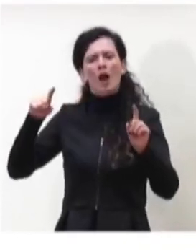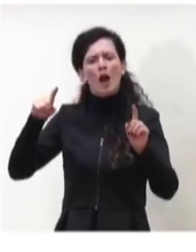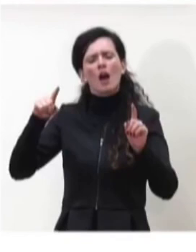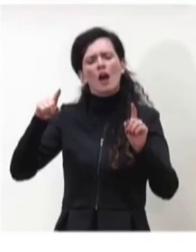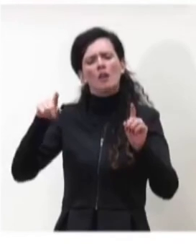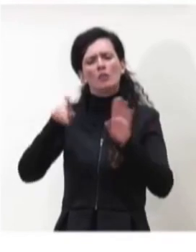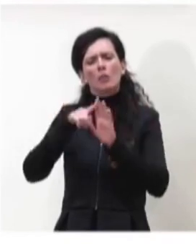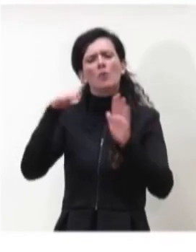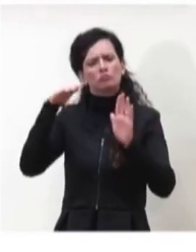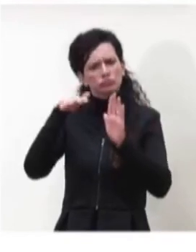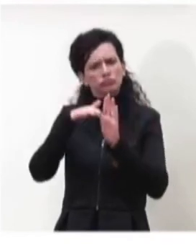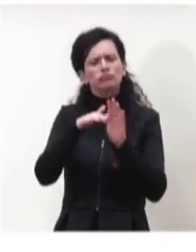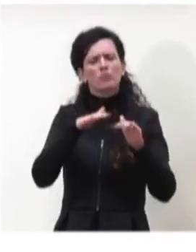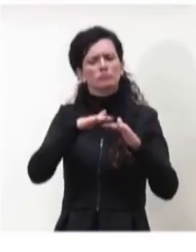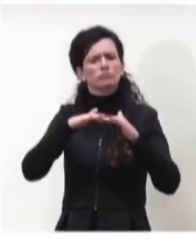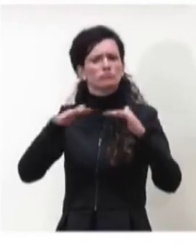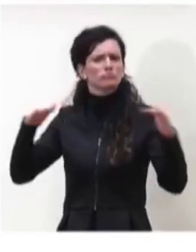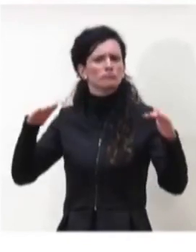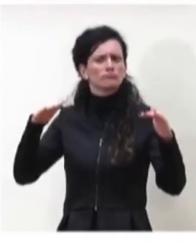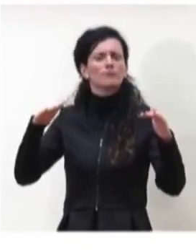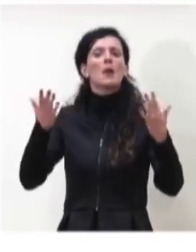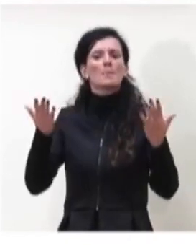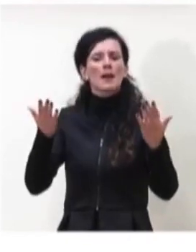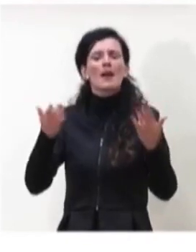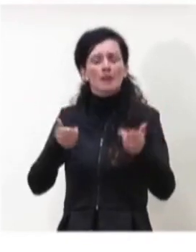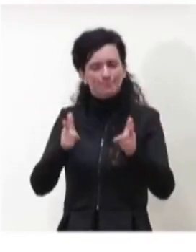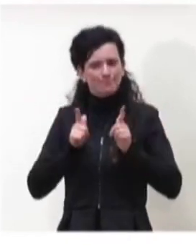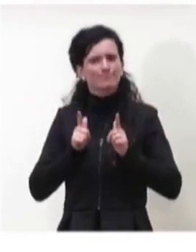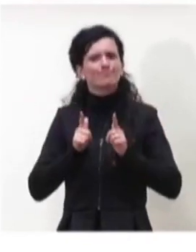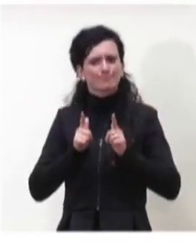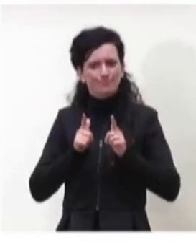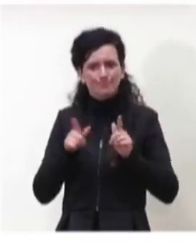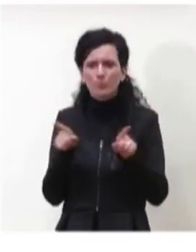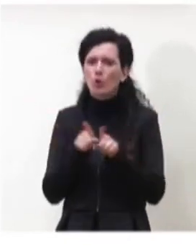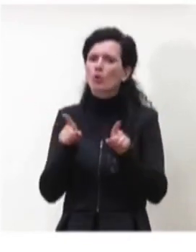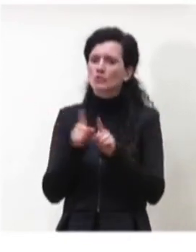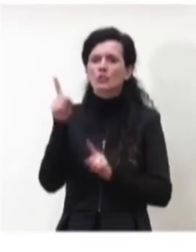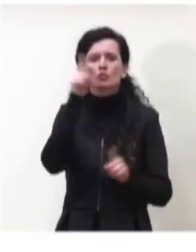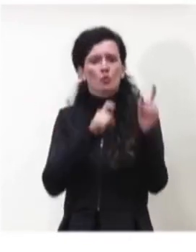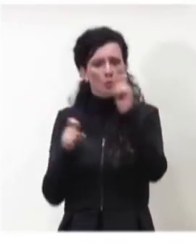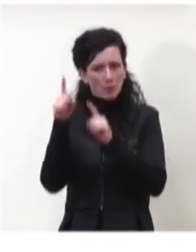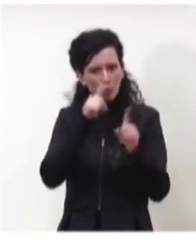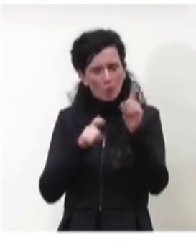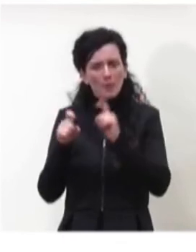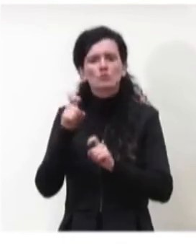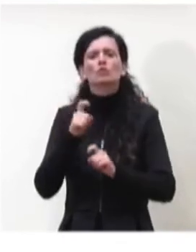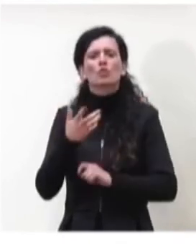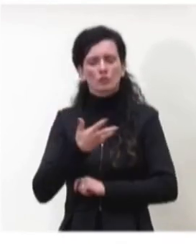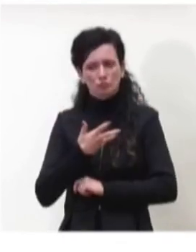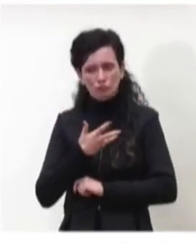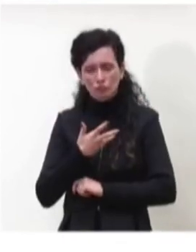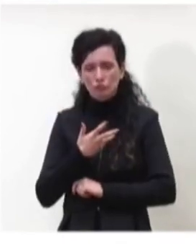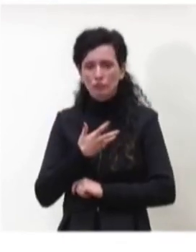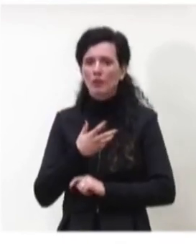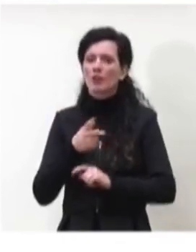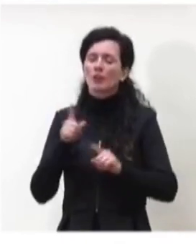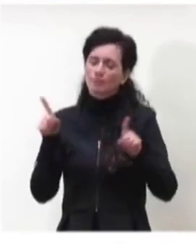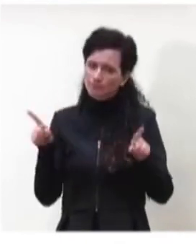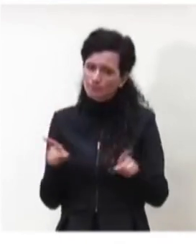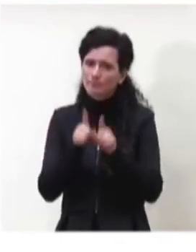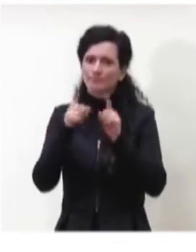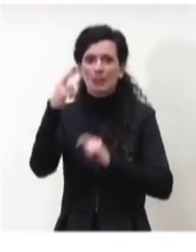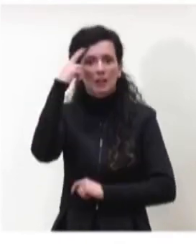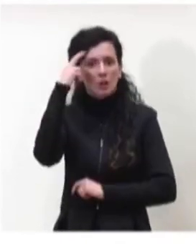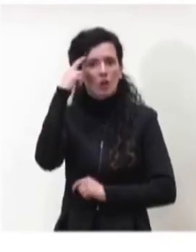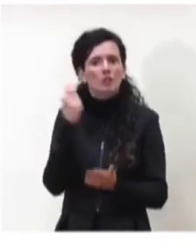delle preoccupazioni e ci anche deve allo stesso tempo ricordarci l'importanza delle misure